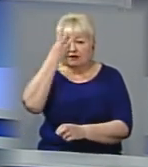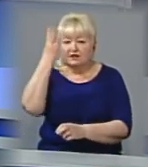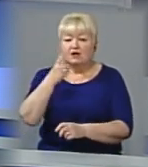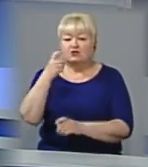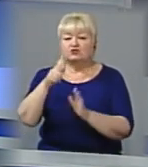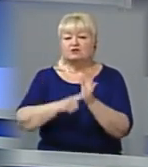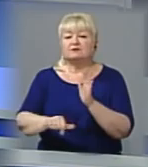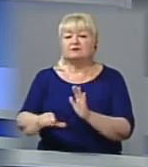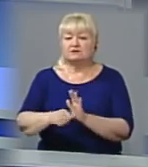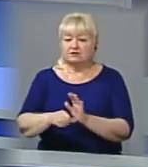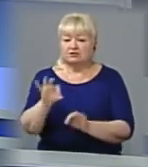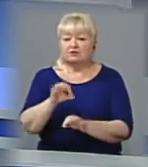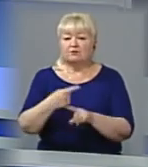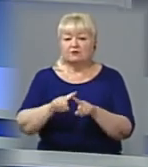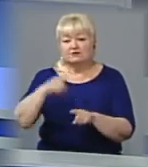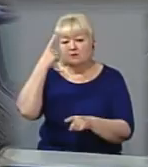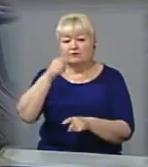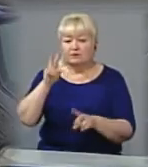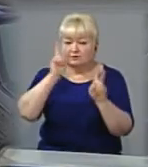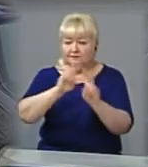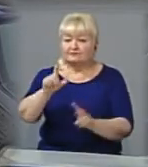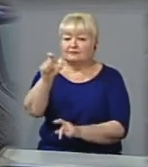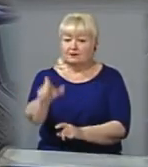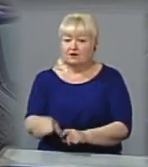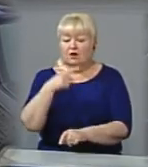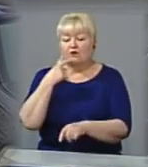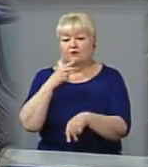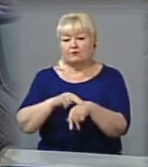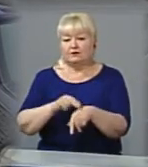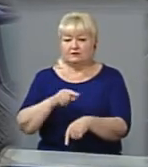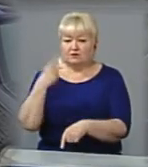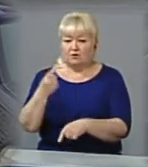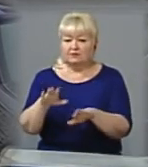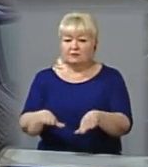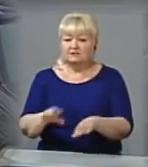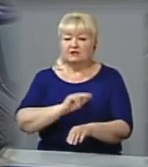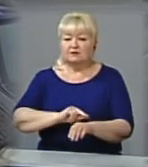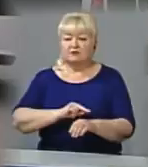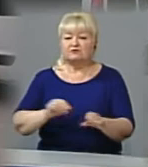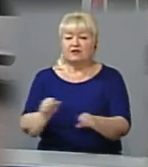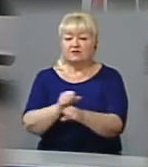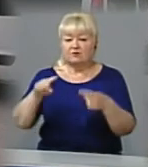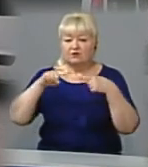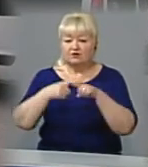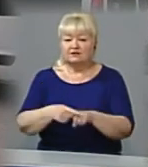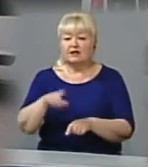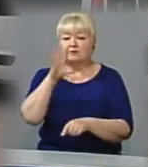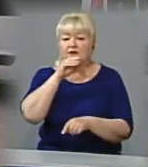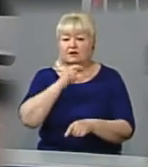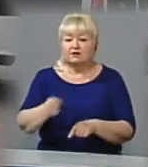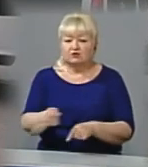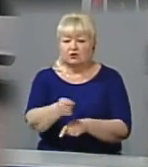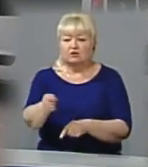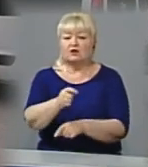-176. Про це повідомив анонім, кажуть у поліції області. На місцях працювали вибухотехніки, кінологи та слідчо-оперативна група.